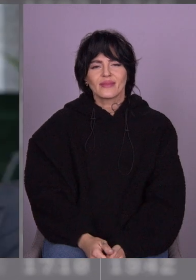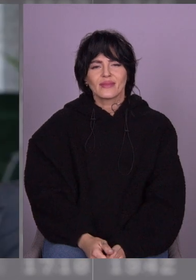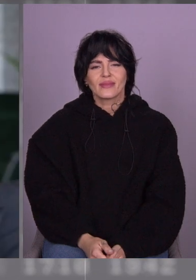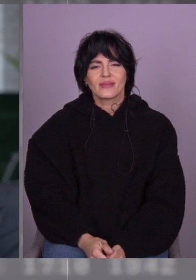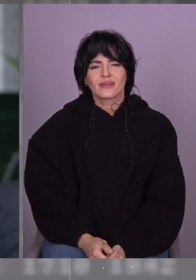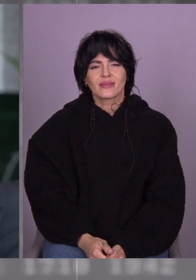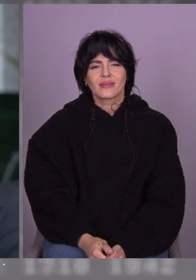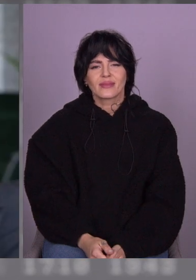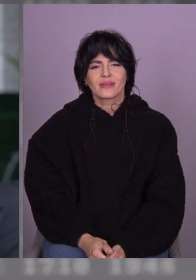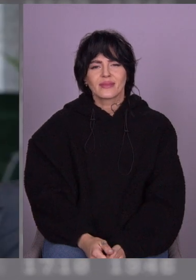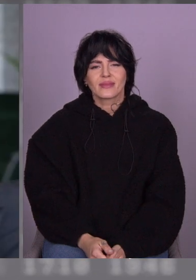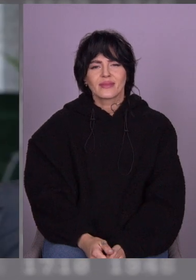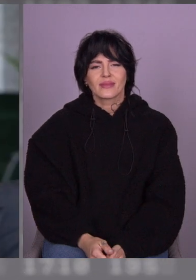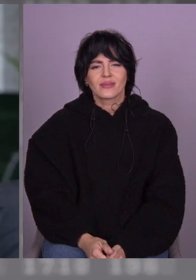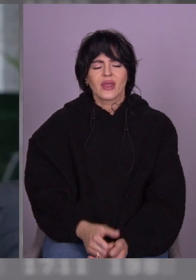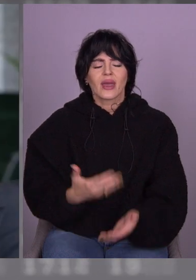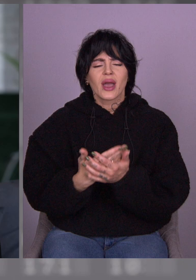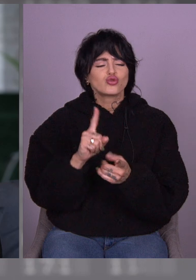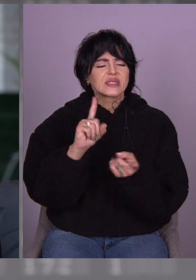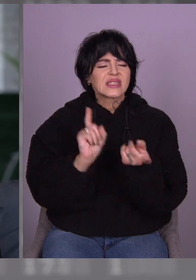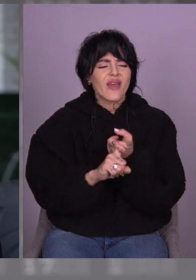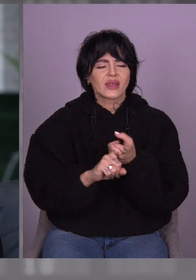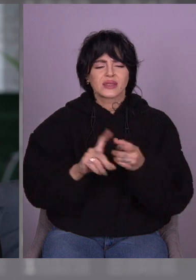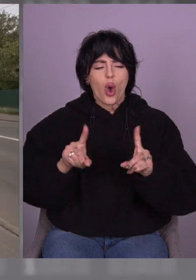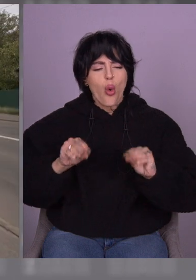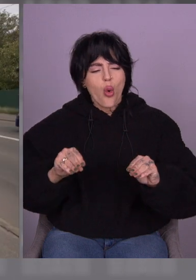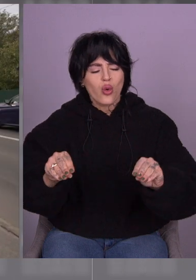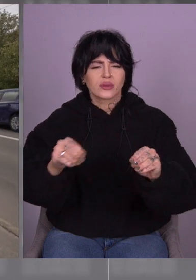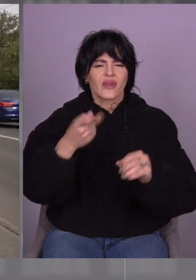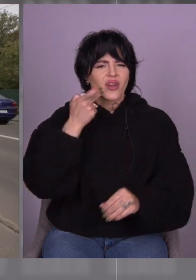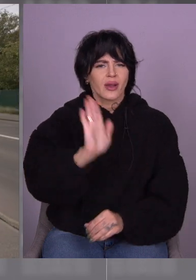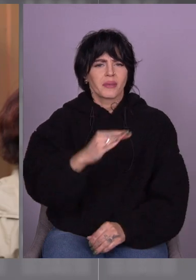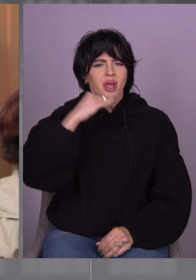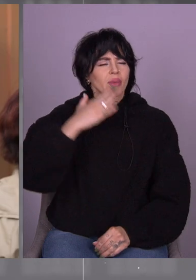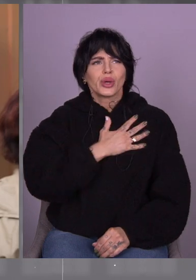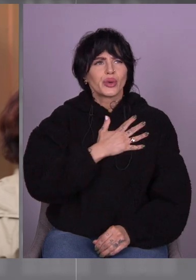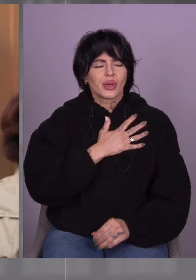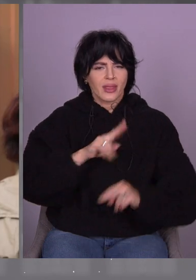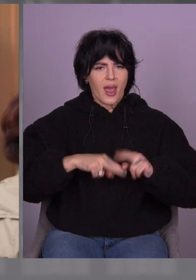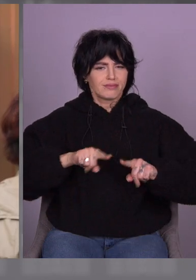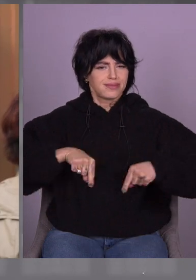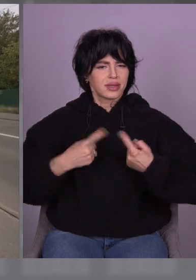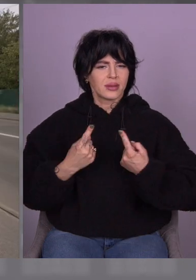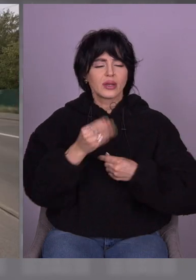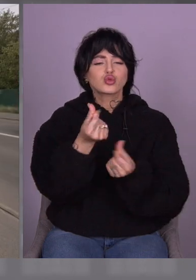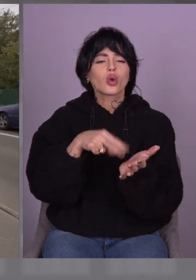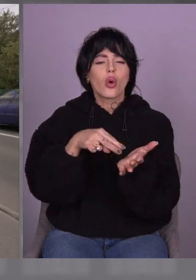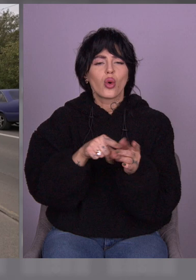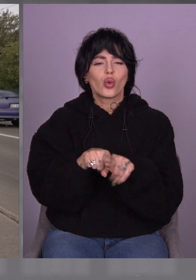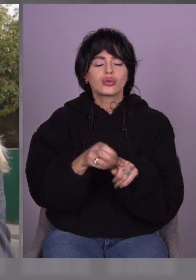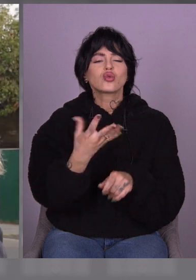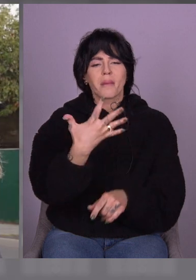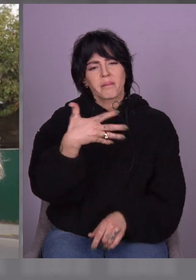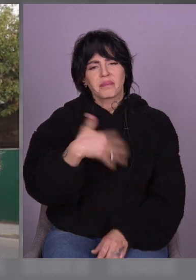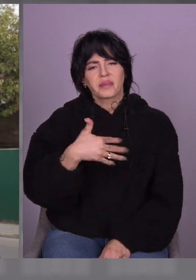Ось все, та, що стусює цього роду, піднімає йому настрій. А скільки коштує? Попіся! Я в судна візьму